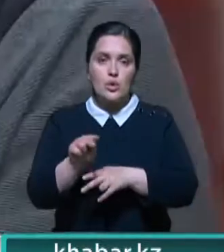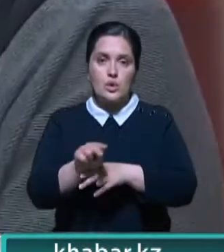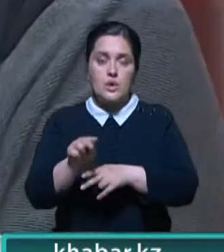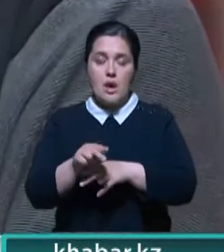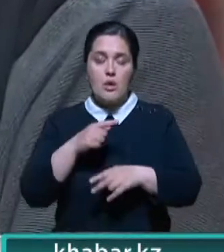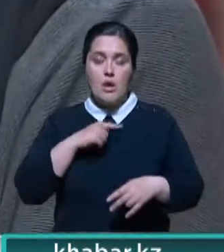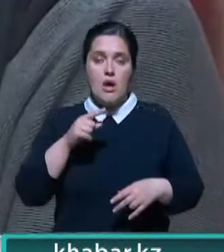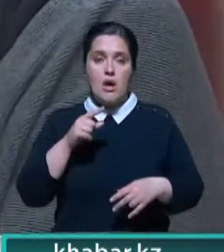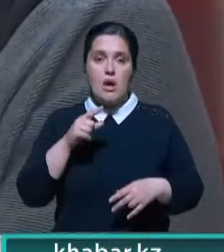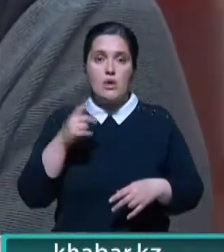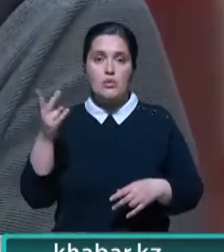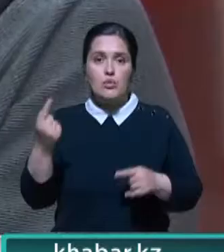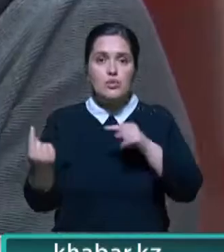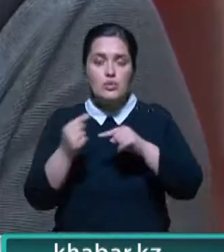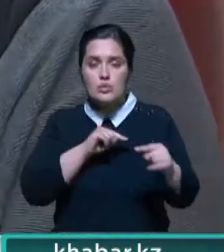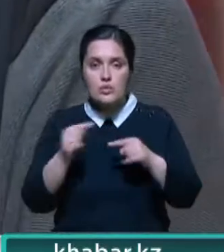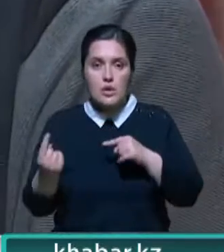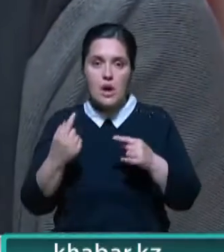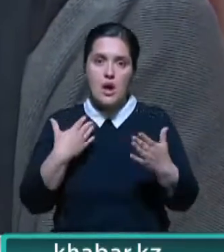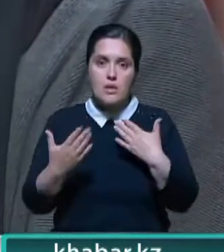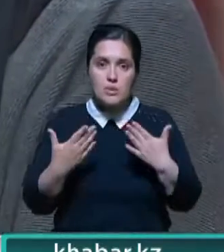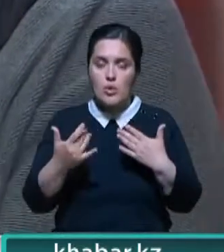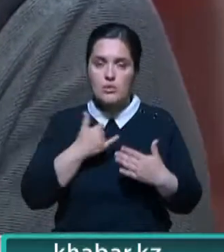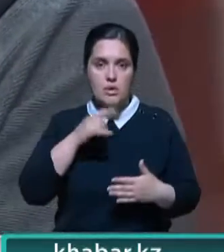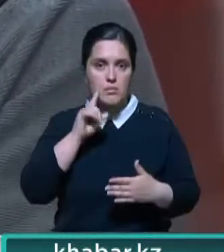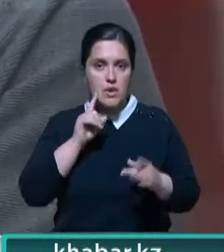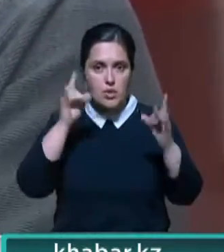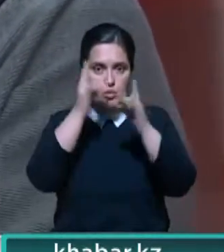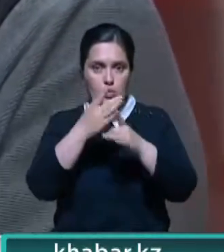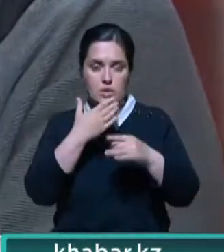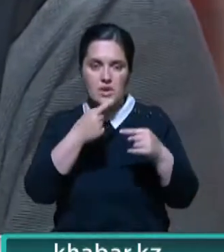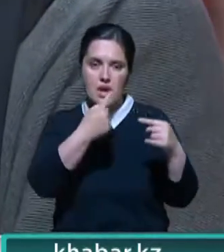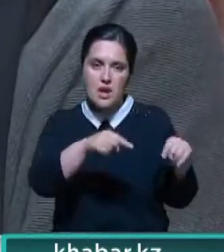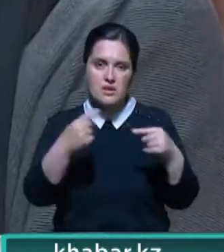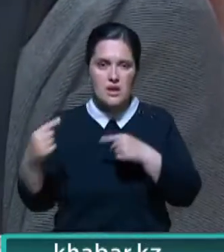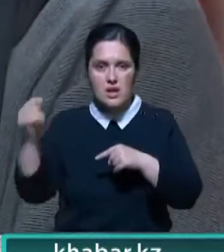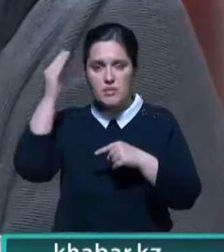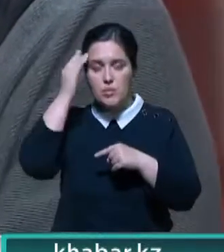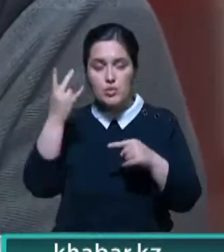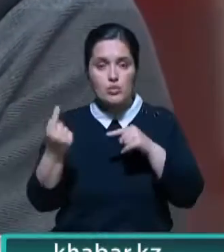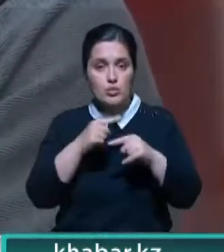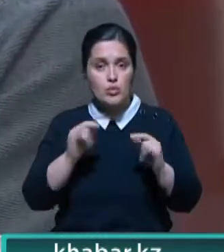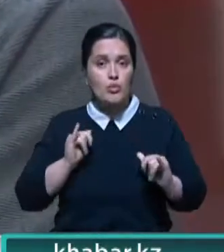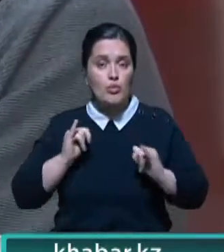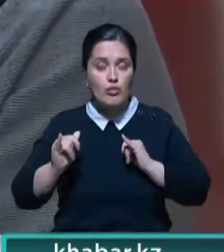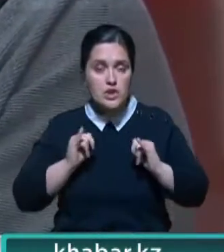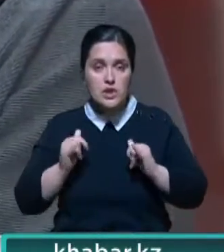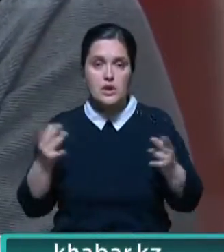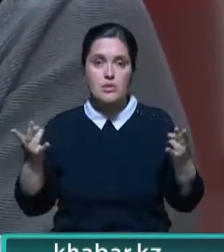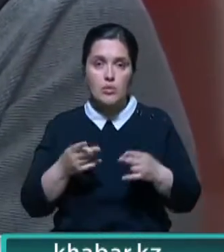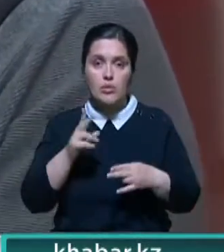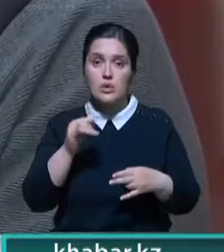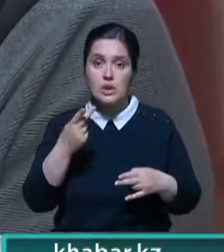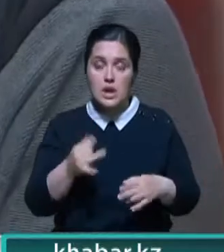культуры коммуницирования внутри разнополярных мнений. И вот как раз курултай – это место, где